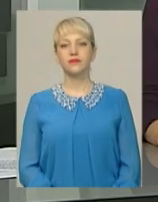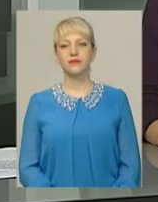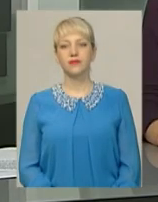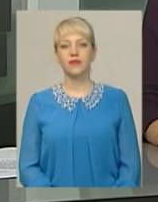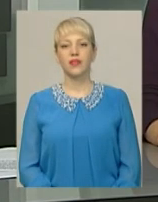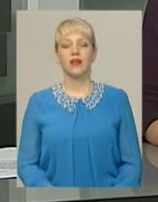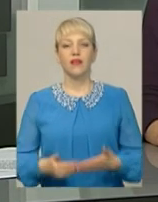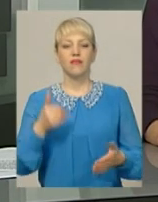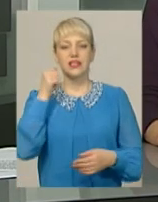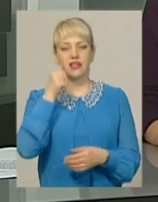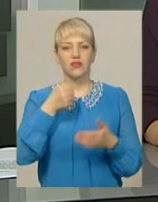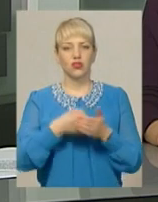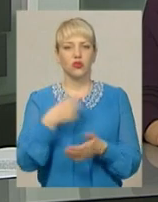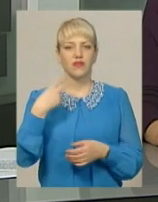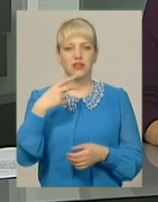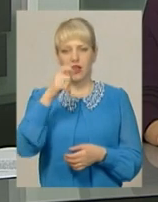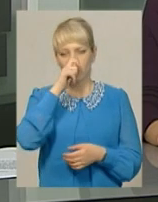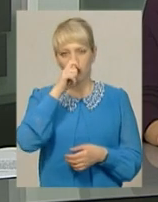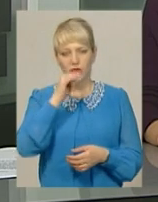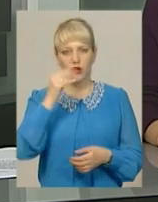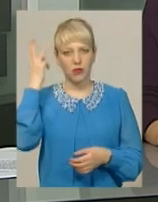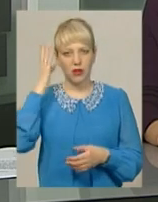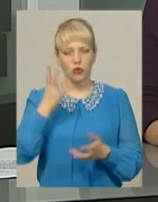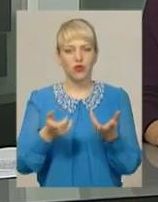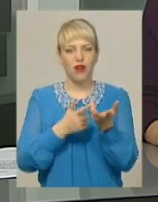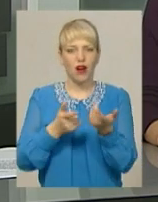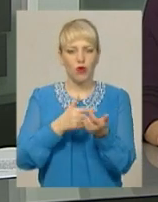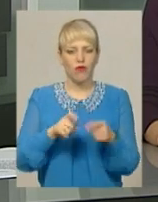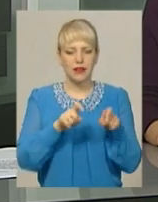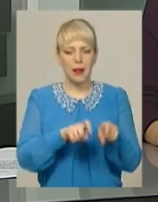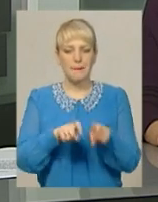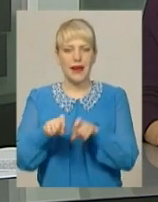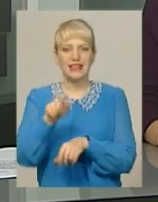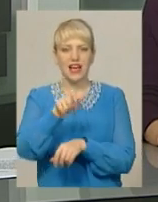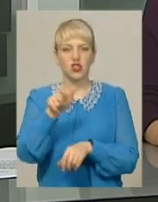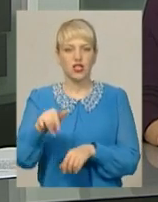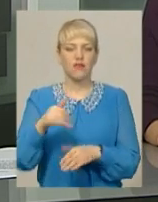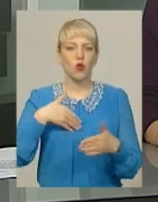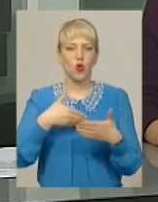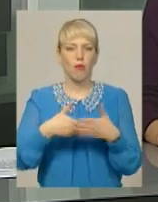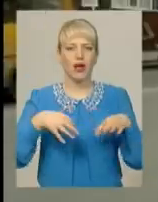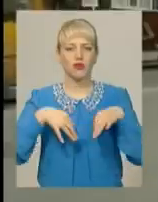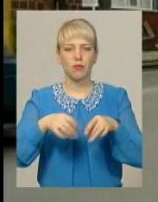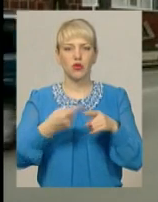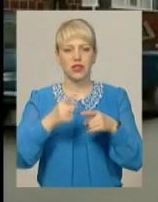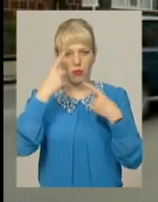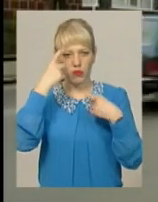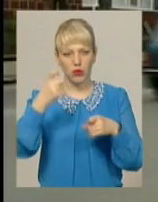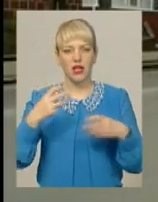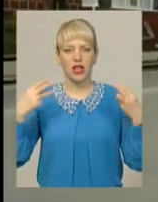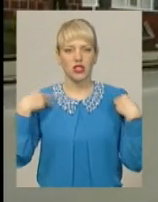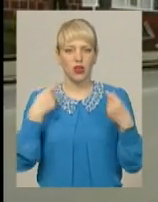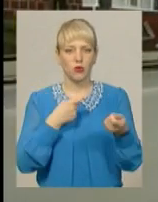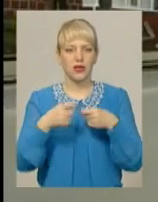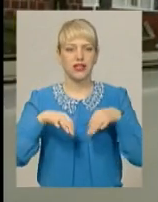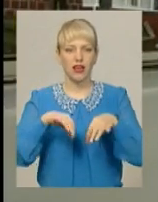Від завтра і до 20 квітня у Хмельницькому рахуватимуть пасажирів у громадському транспорті. Про це повідомив начальник управління транспорту